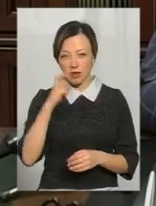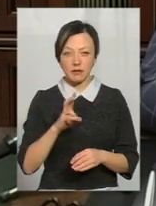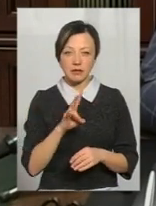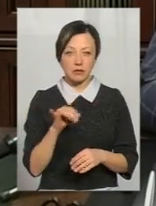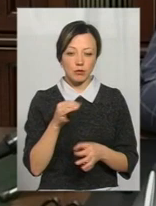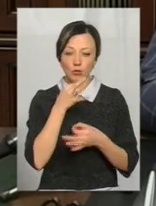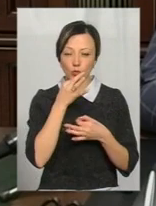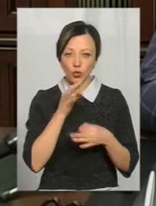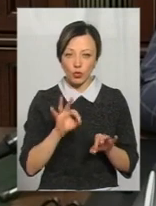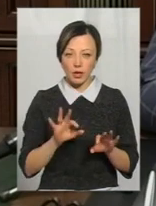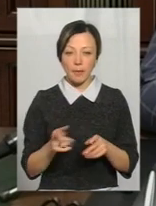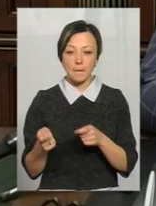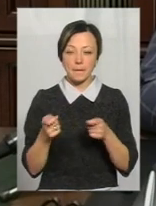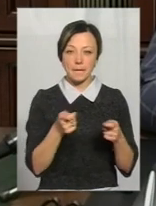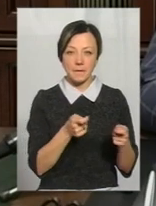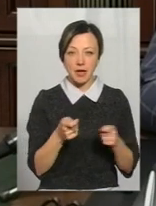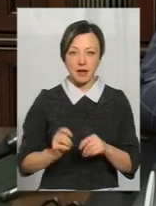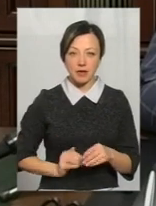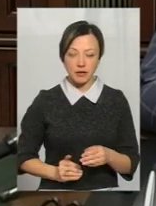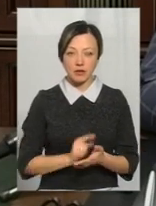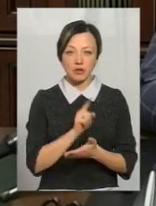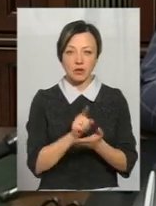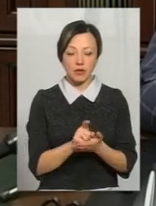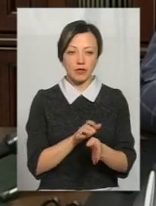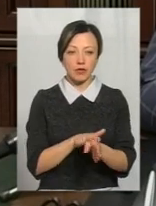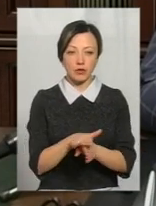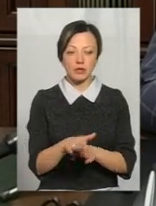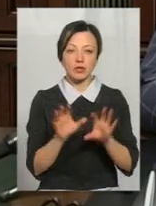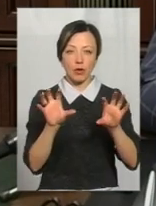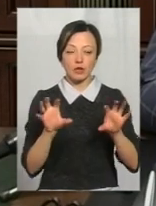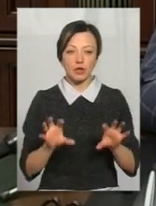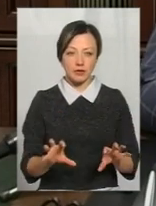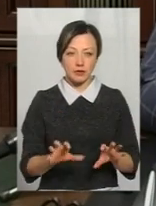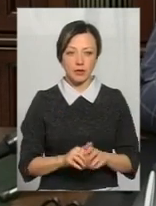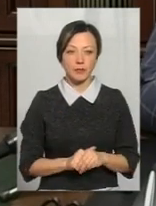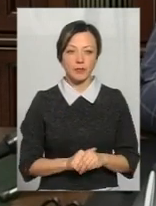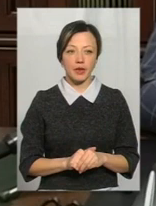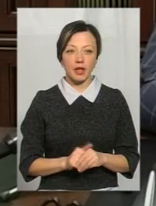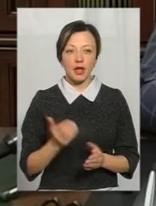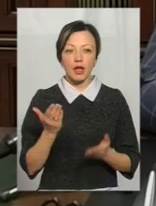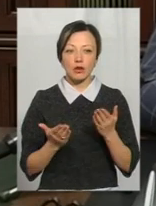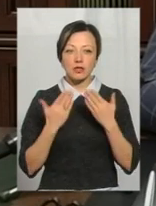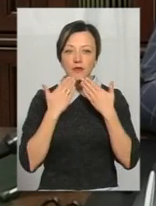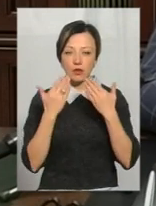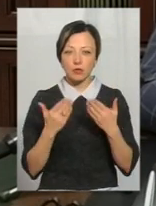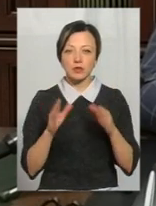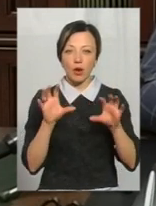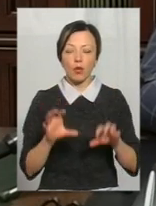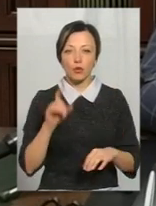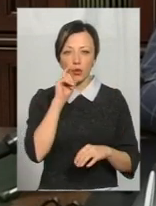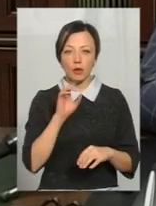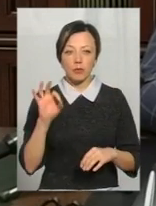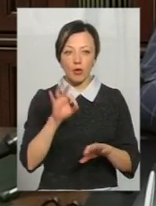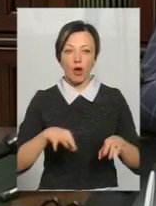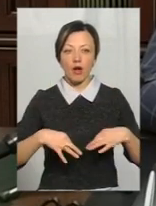Будь-який перевізник, він зобов'язаний дотримуватись норм законодавства. Якщо ми звернемося до закону України про